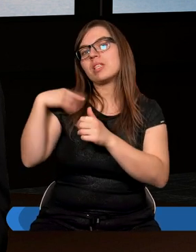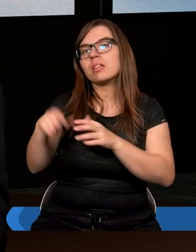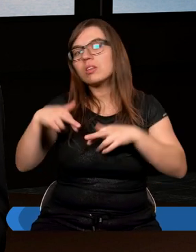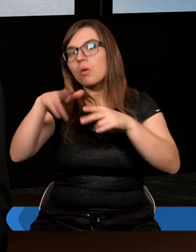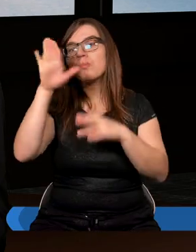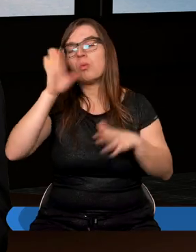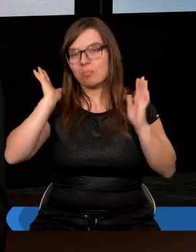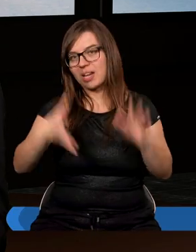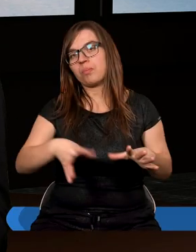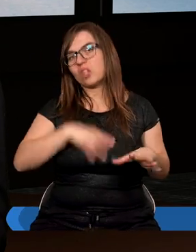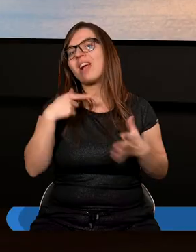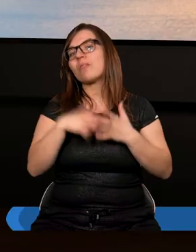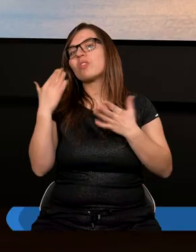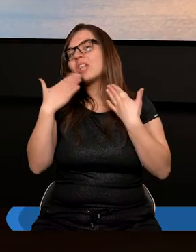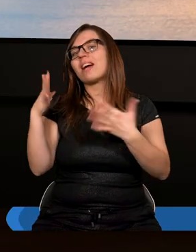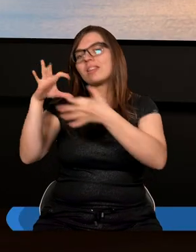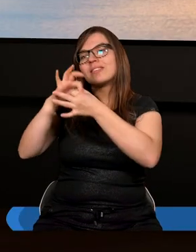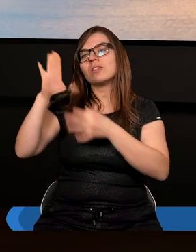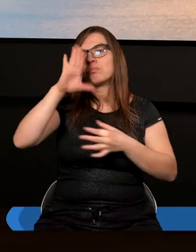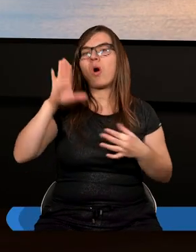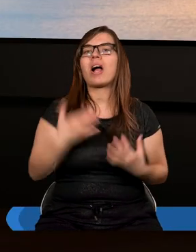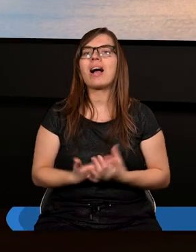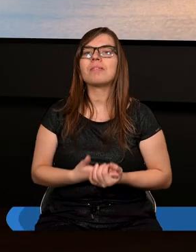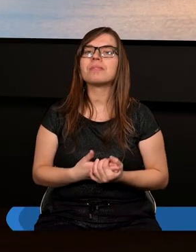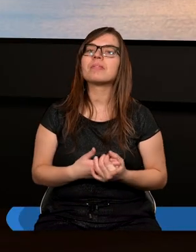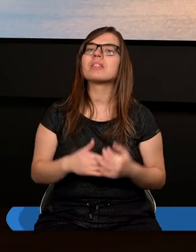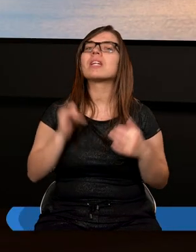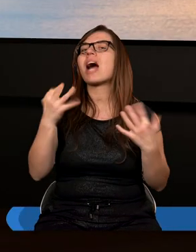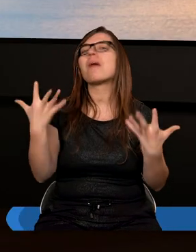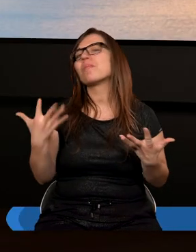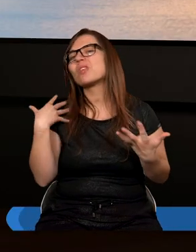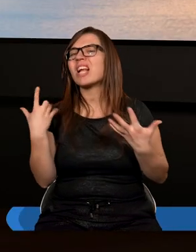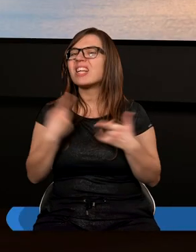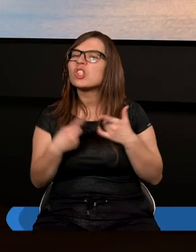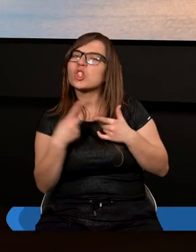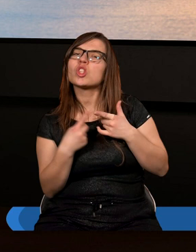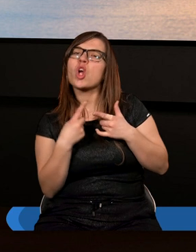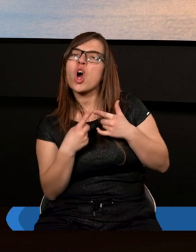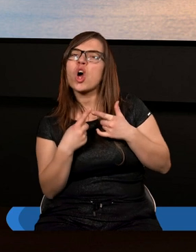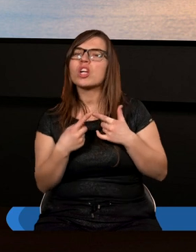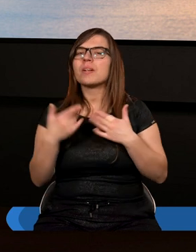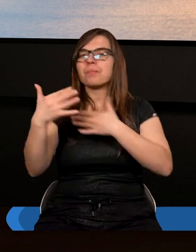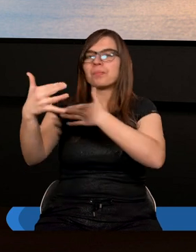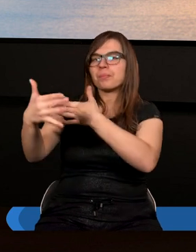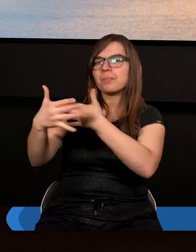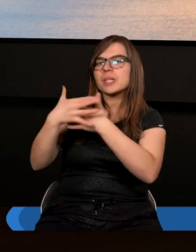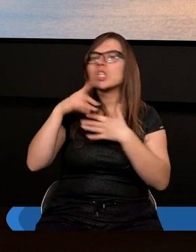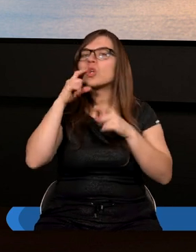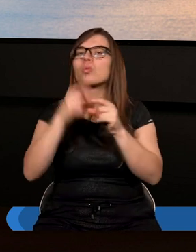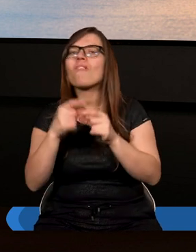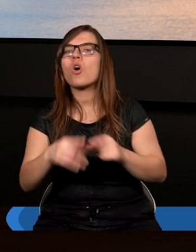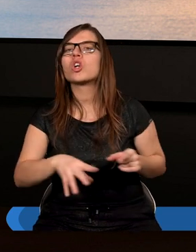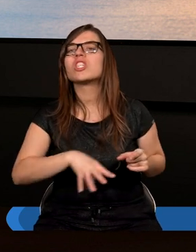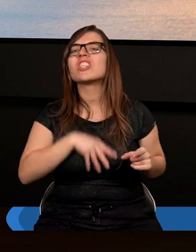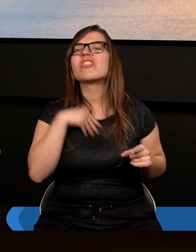będziemy święci tak jak Bóg. A gdybyście chcieli troszeczkę przybliżyć słowo świętość w takim